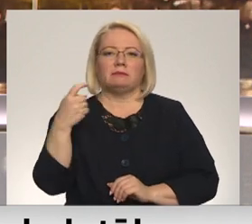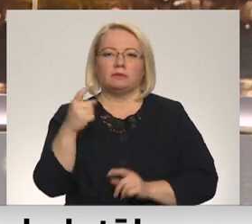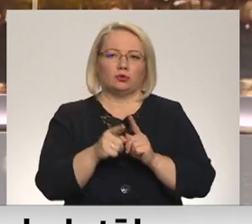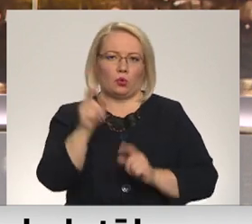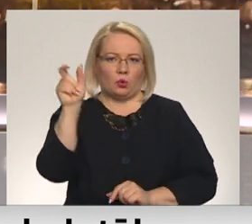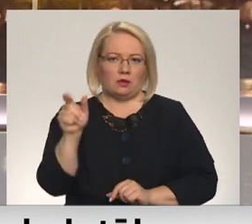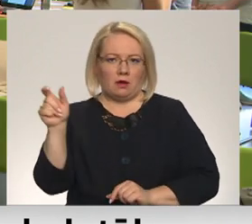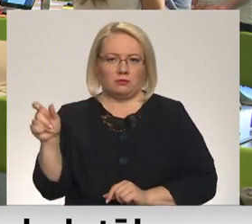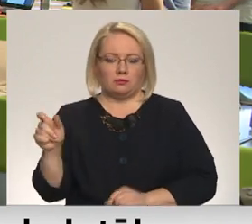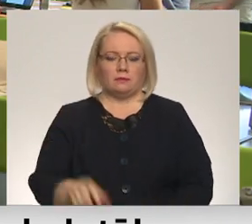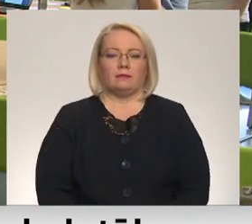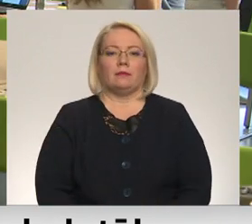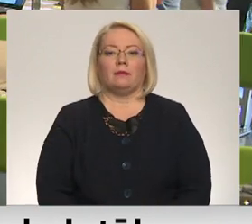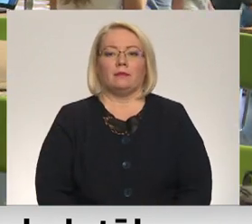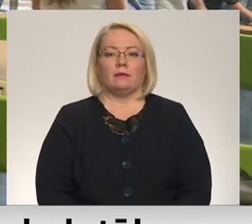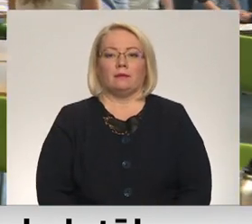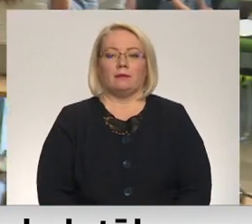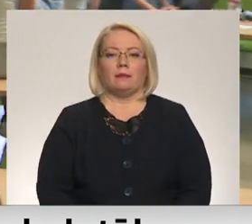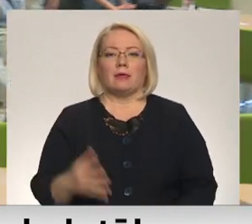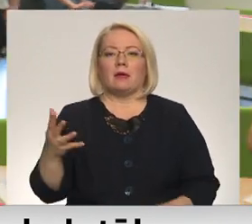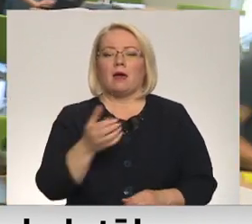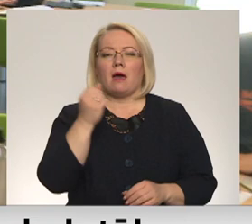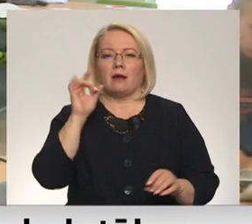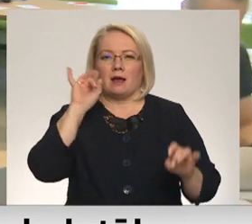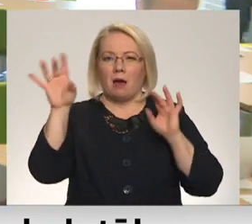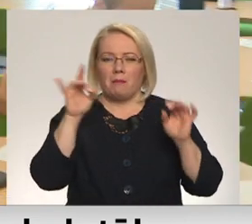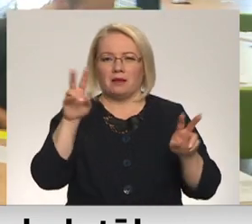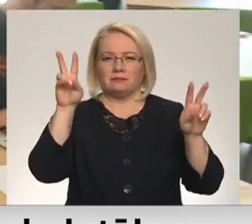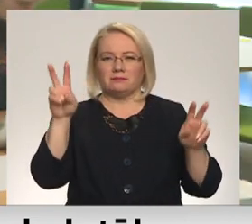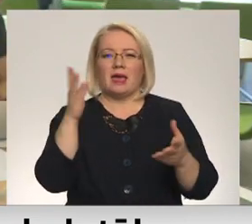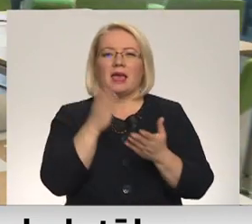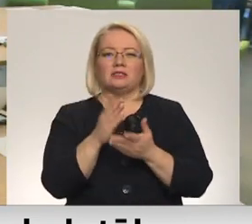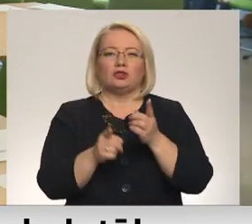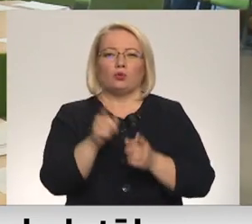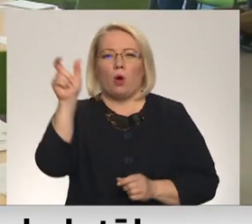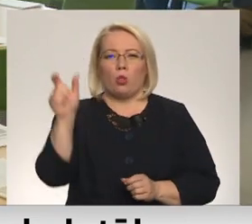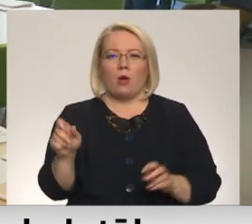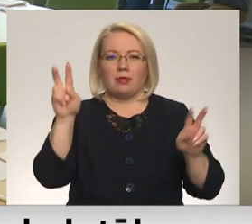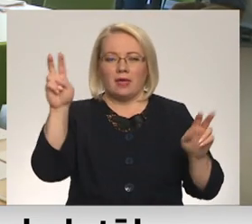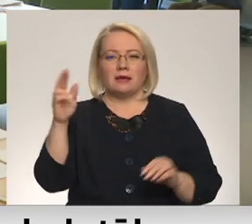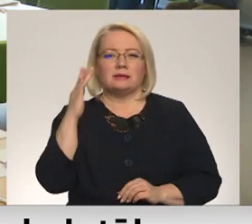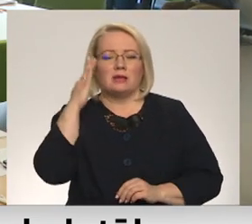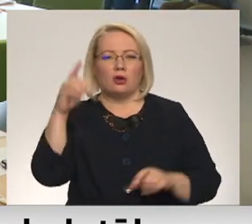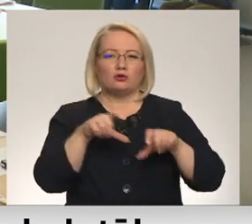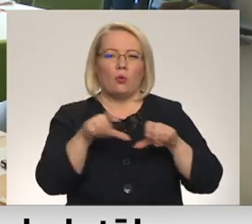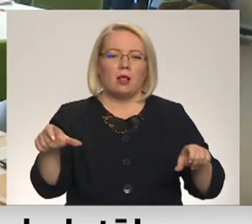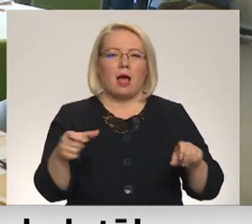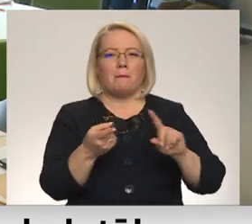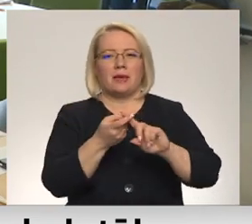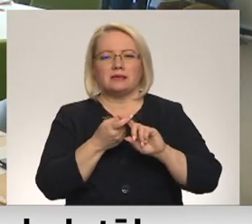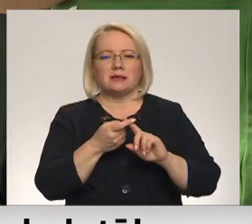Strate. Ar kampaņas Esi skolotājs palīdzību cer skolām piesaistīt jaunus